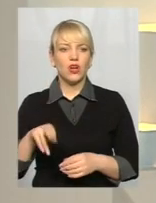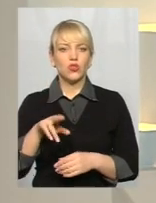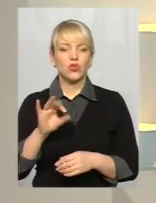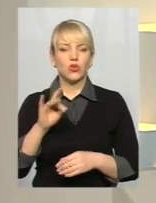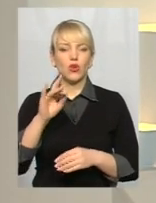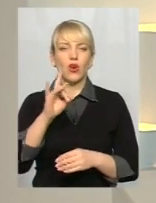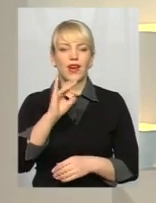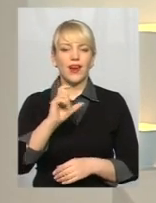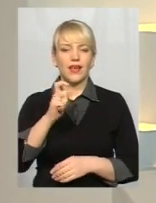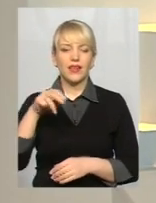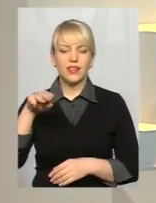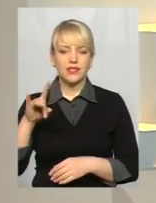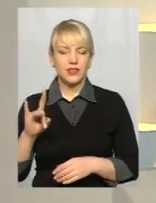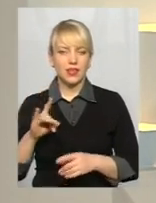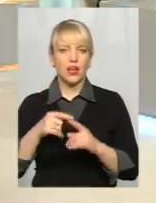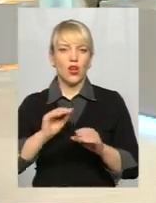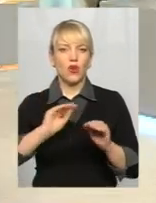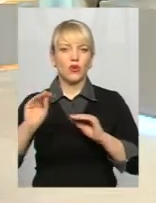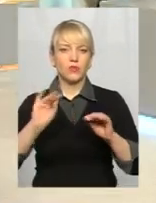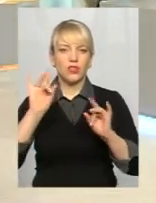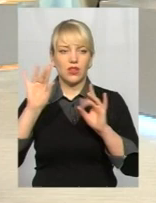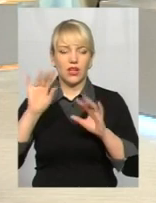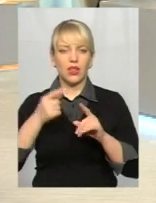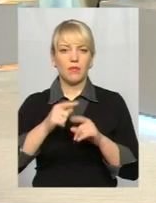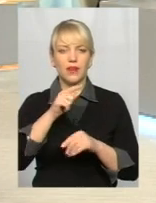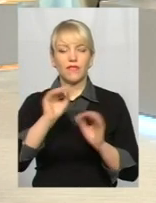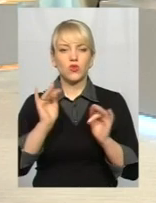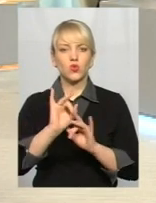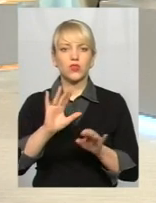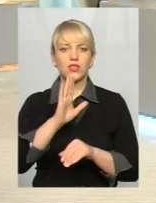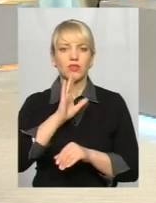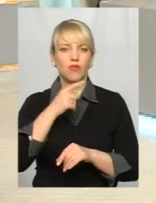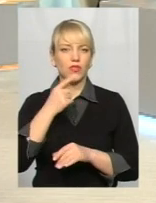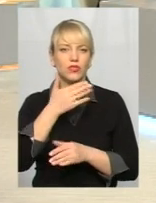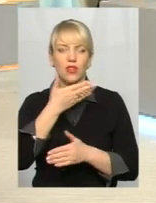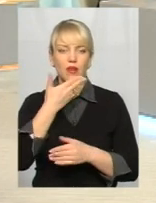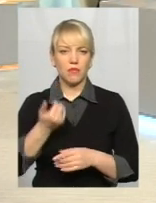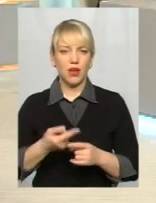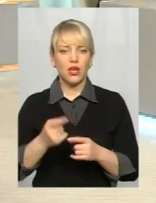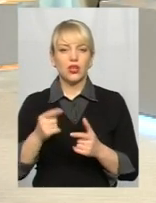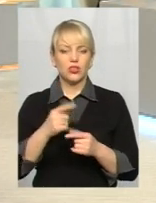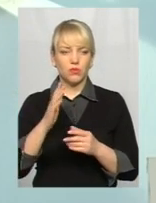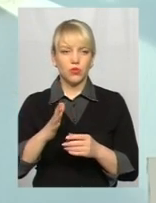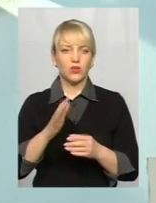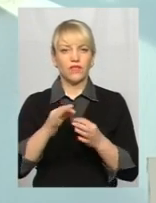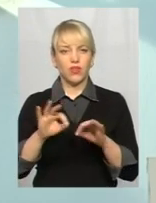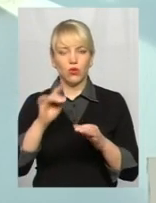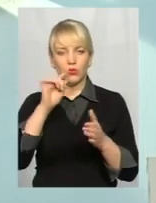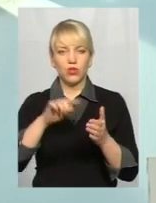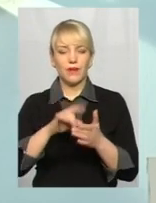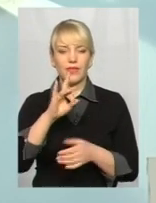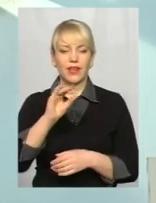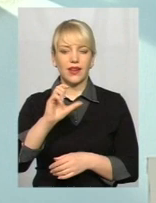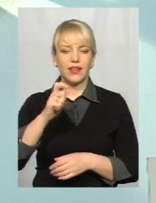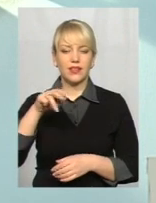конструкцій? От в сюжеті Альона Береза заявила, що його немає. От чи плануєте його запровадити і чи буде він у вільному доступі? По даному реєстру, в